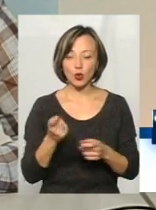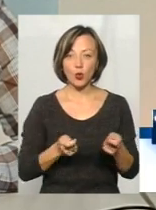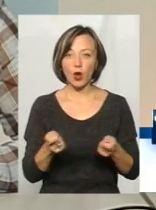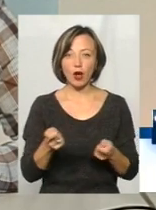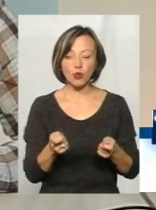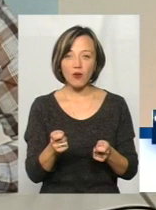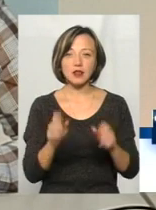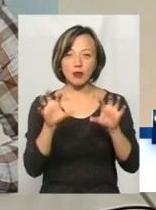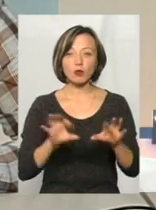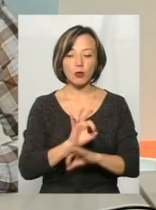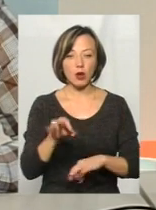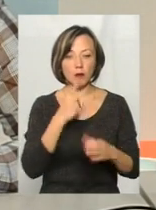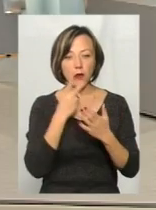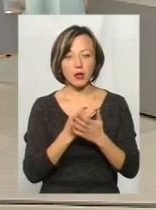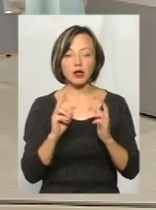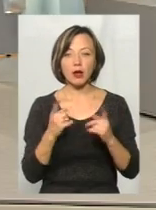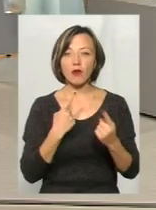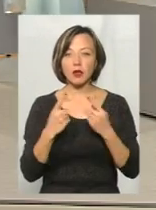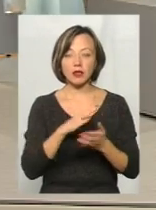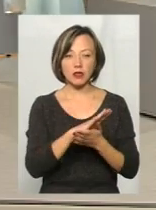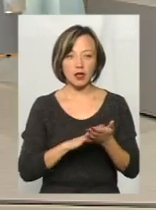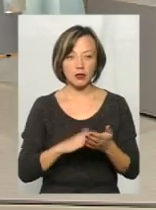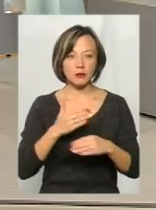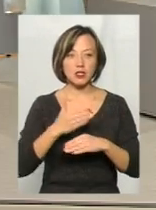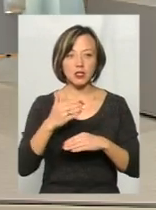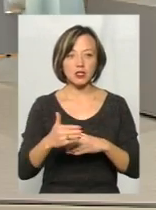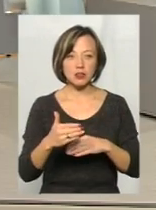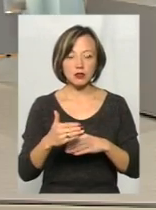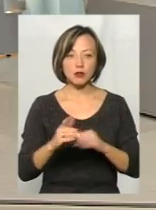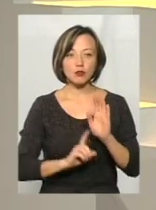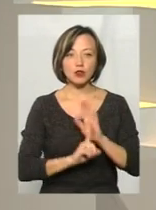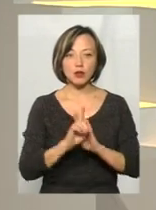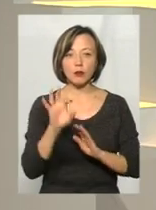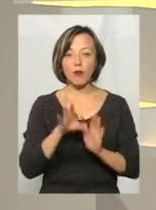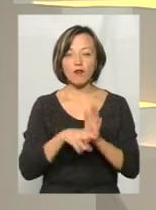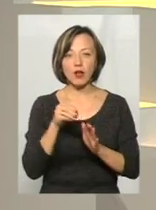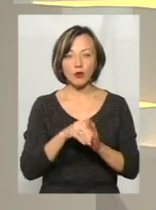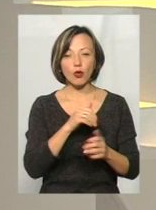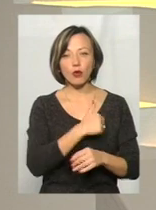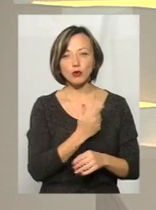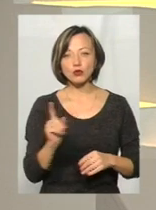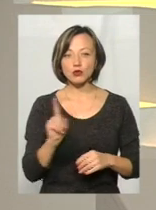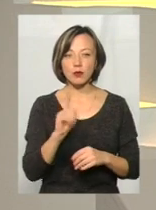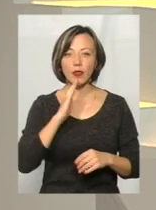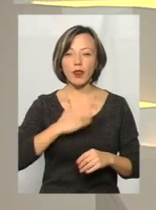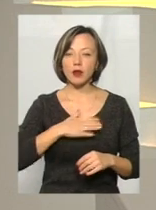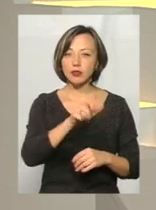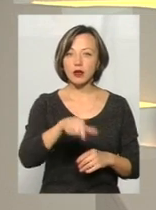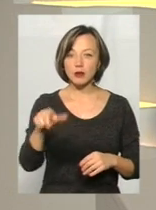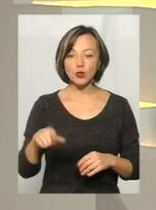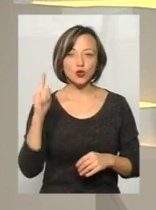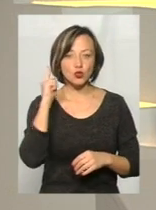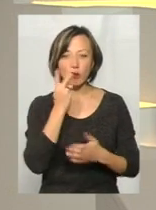законопроект. Побачимо, як він прийме. Будемо говорити далі. Пізніше про це. Спочатку про вибори. І хочу, аби наші глядачі